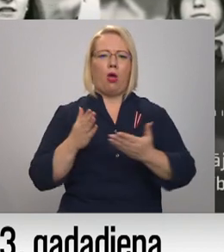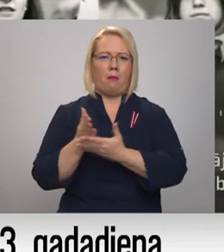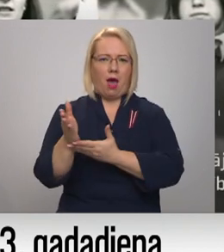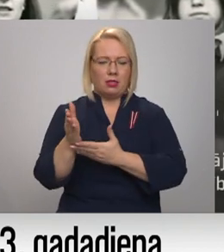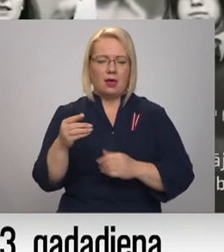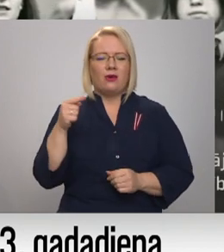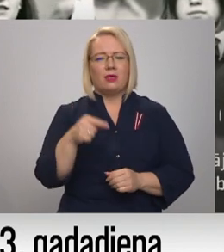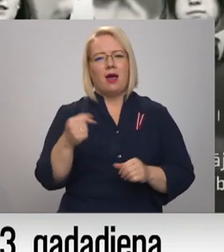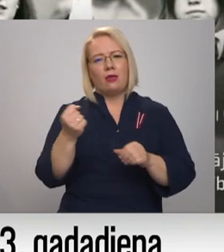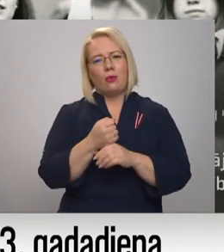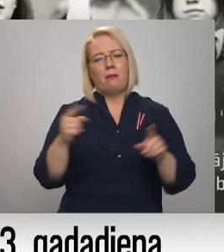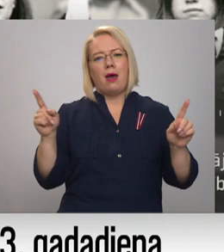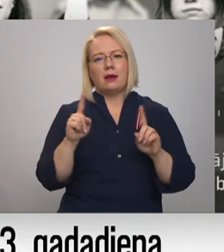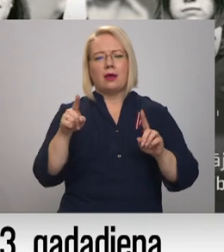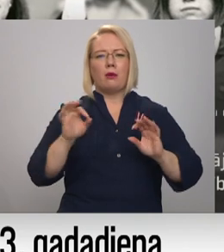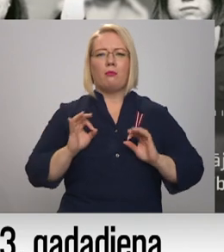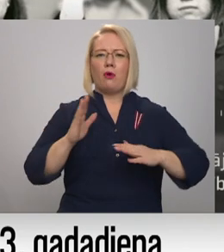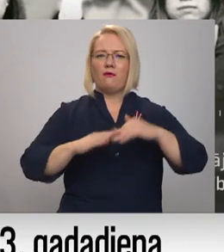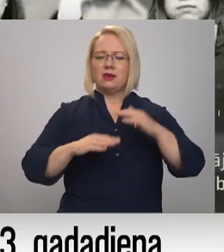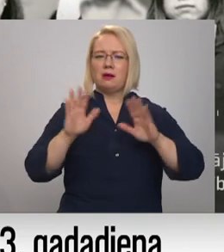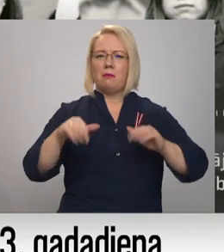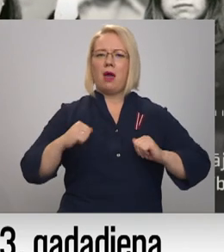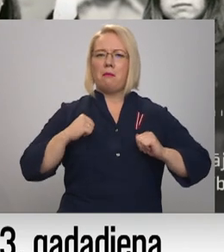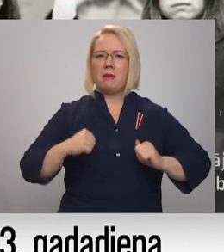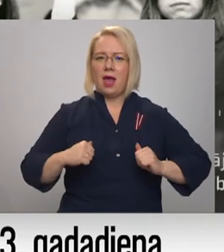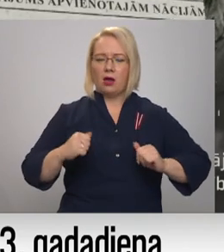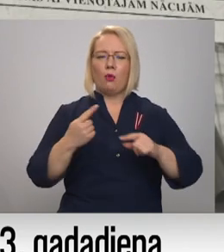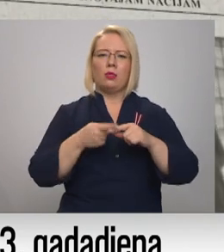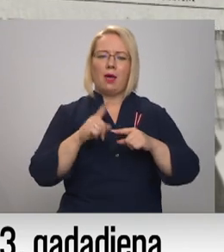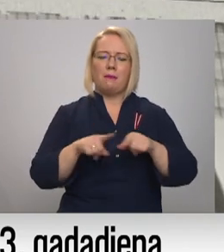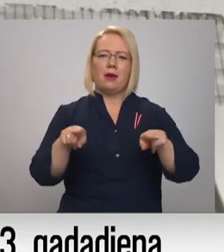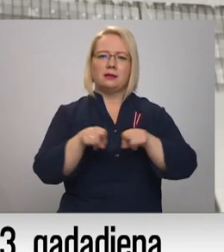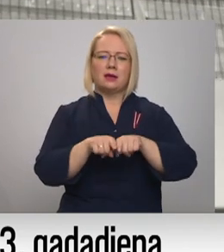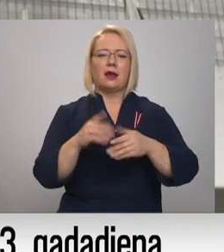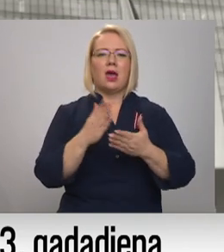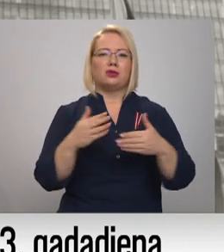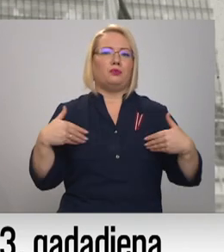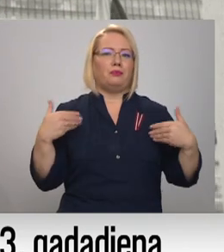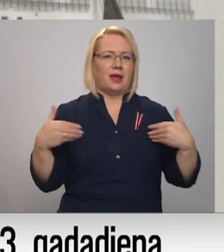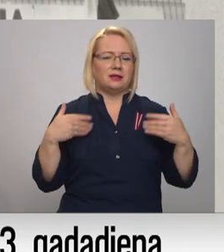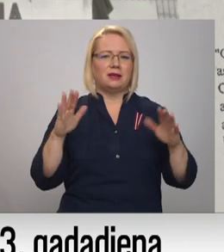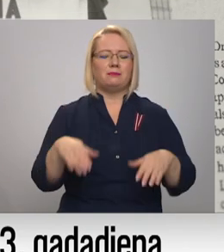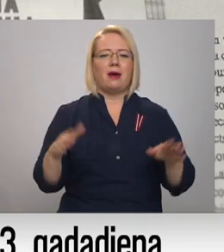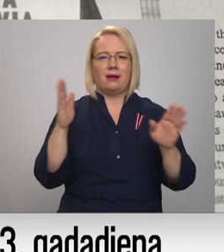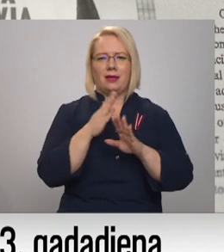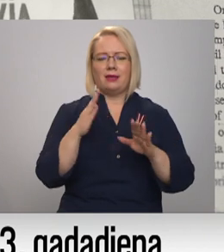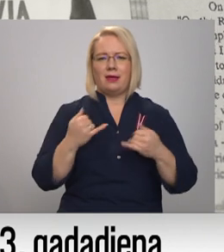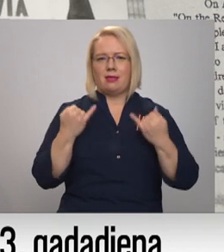ir tas profesija par mieru un līdz ar to arī esmu priecīgs par liktienu dāvām.